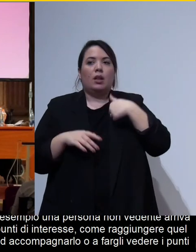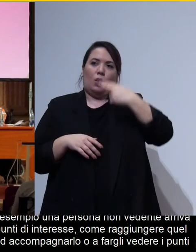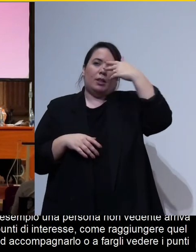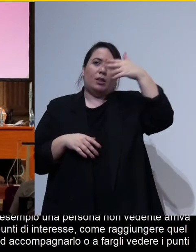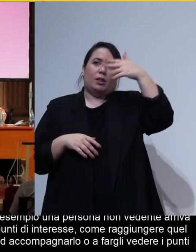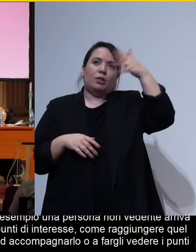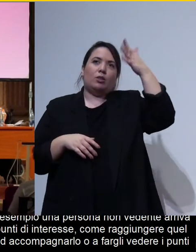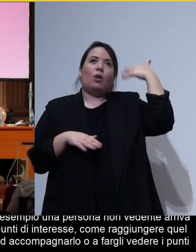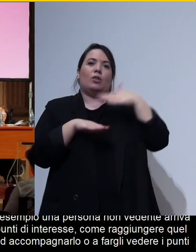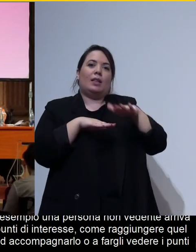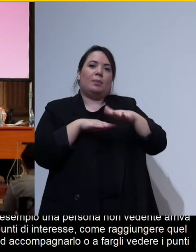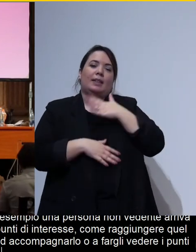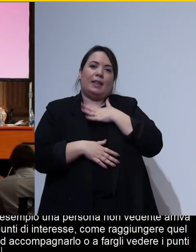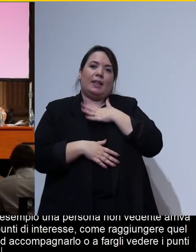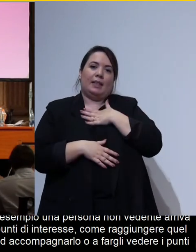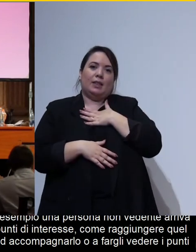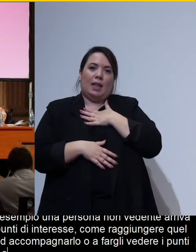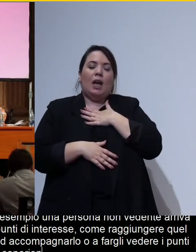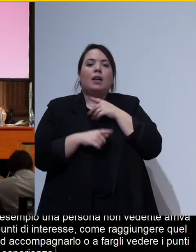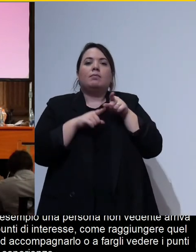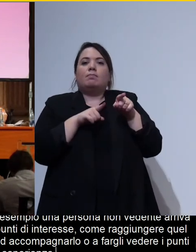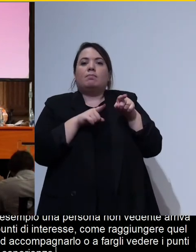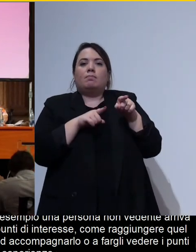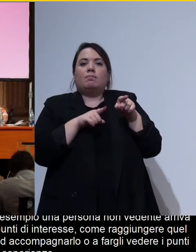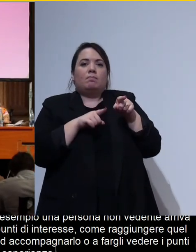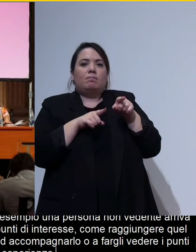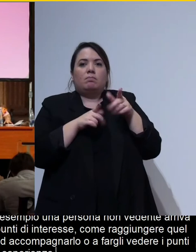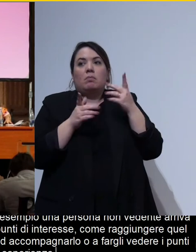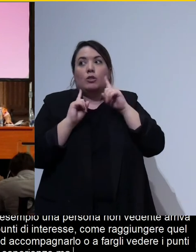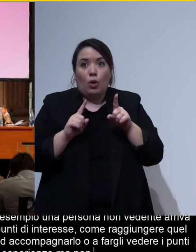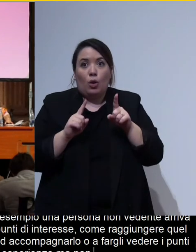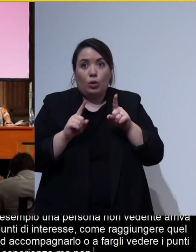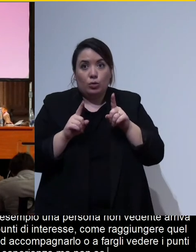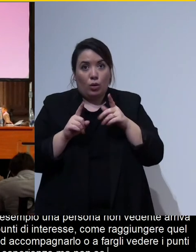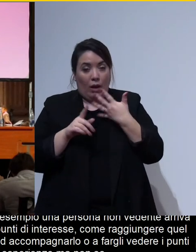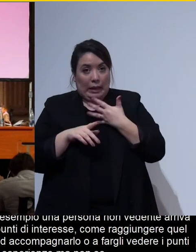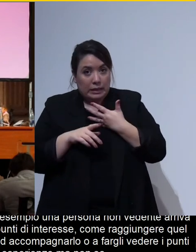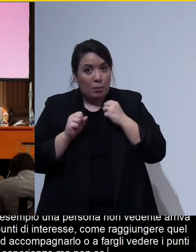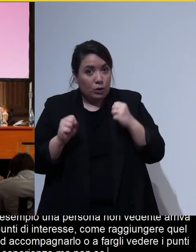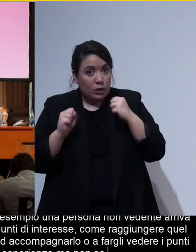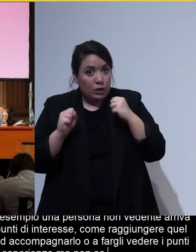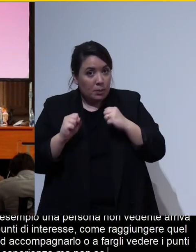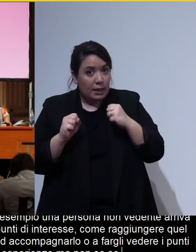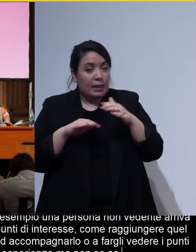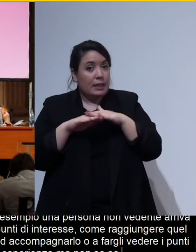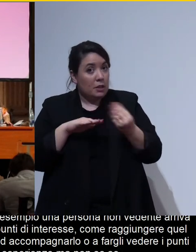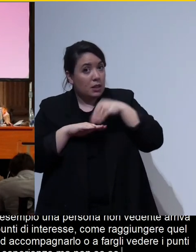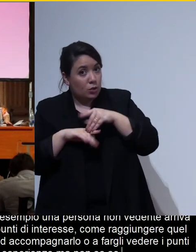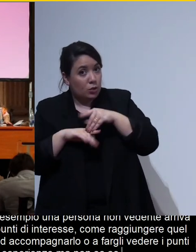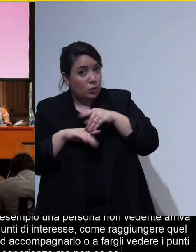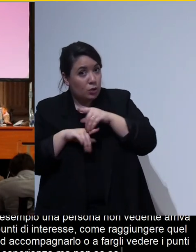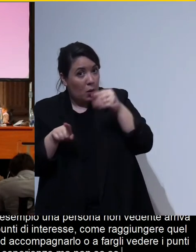dalle mie esperienze con couchsurfing per esempio però ecco non so se è una un ulteriore feature a cui avete